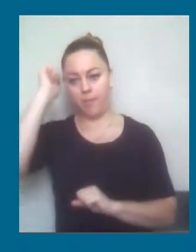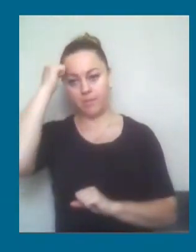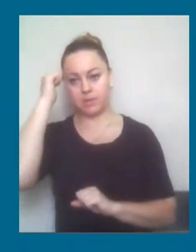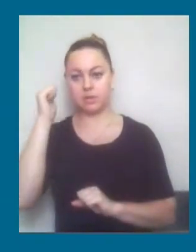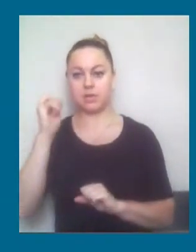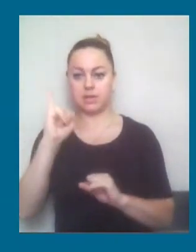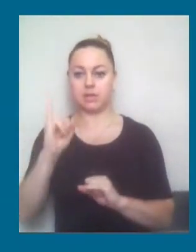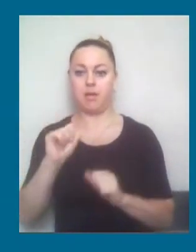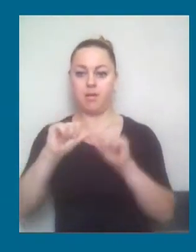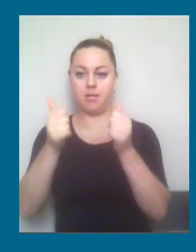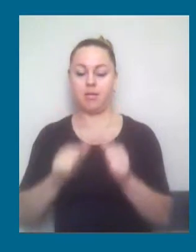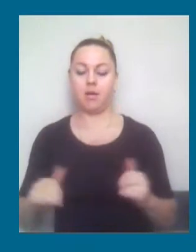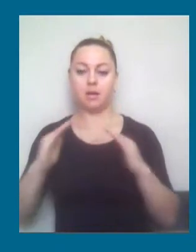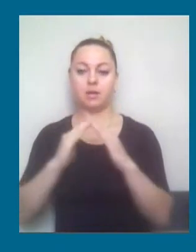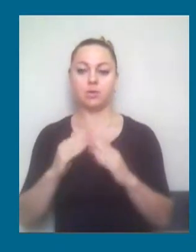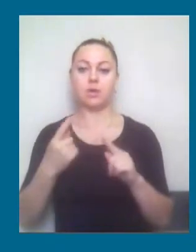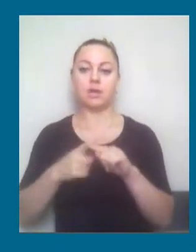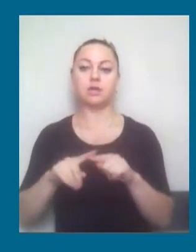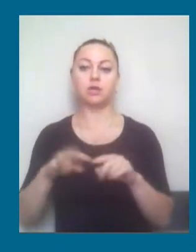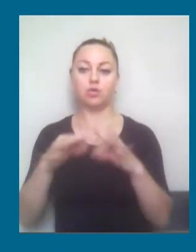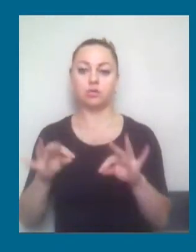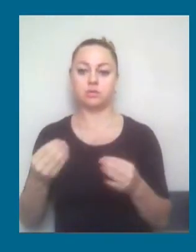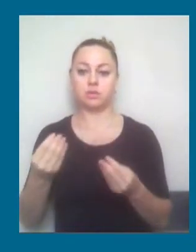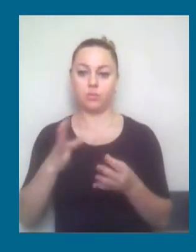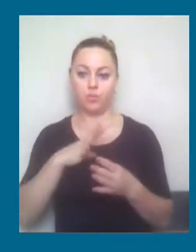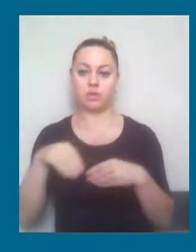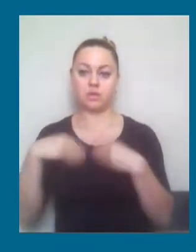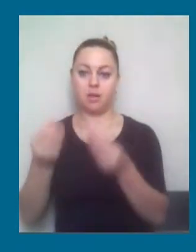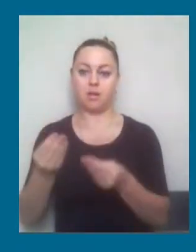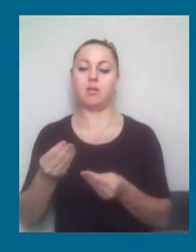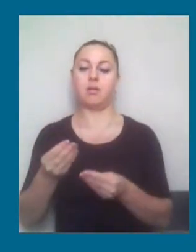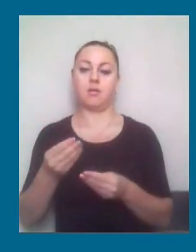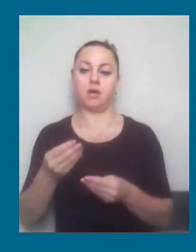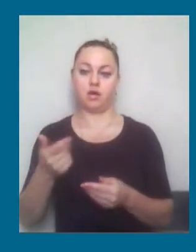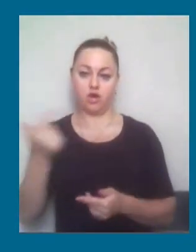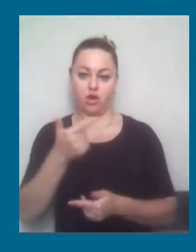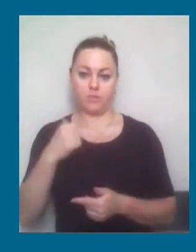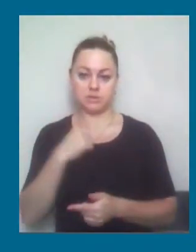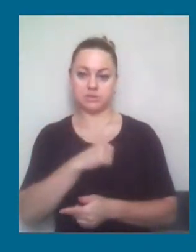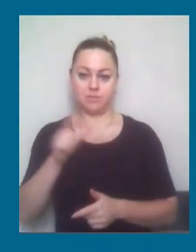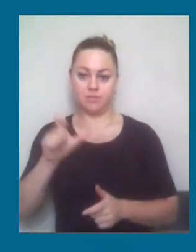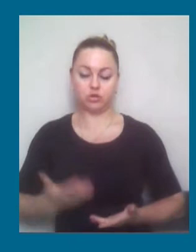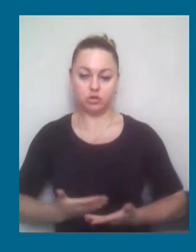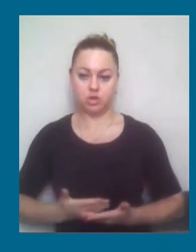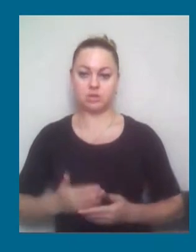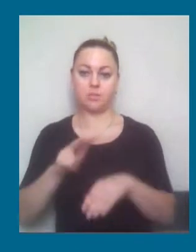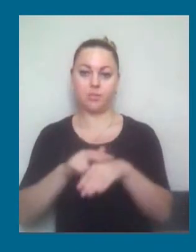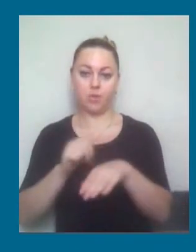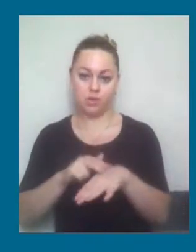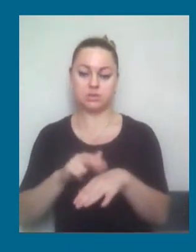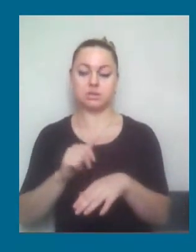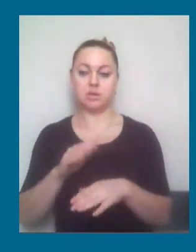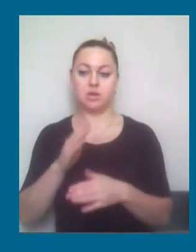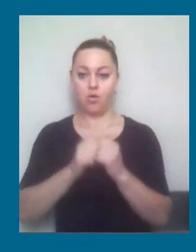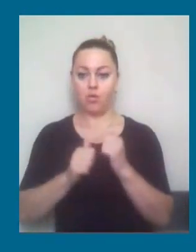Цей дозвіл було надано мешканцям будинку, поліції. Він є в відкритому доступі, кожна особа можна побачити про те,